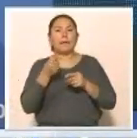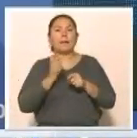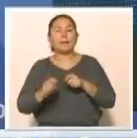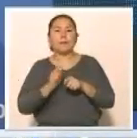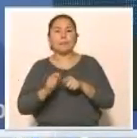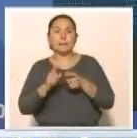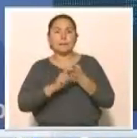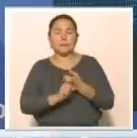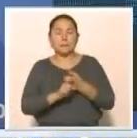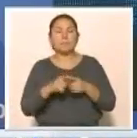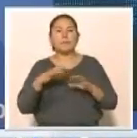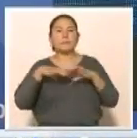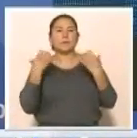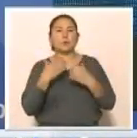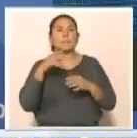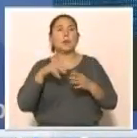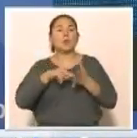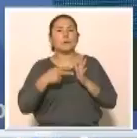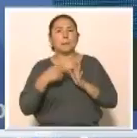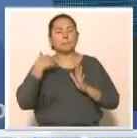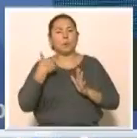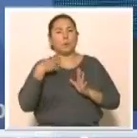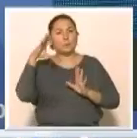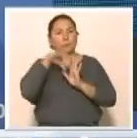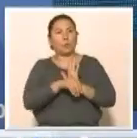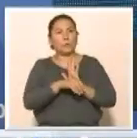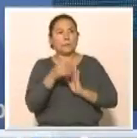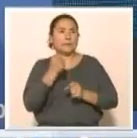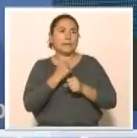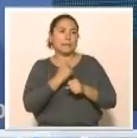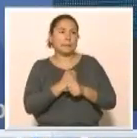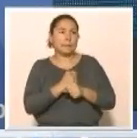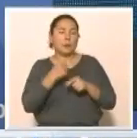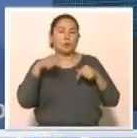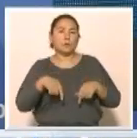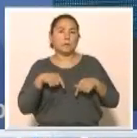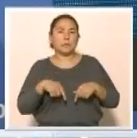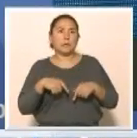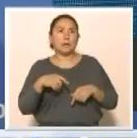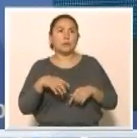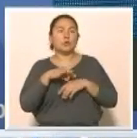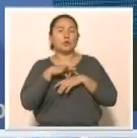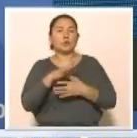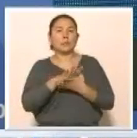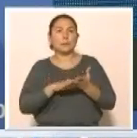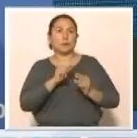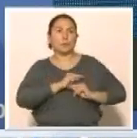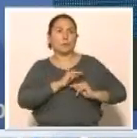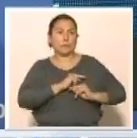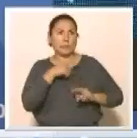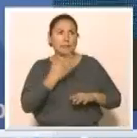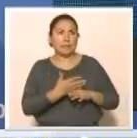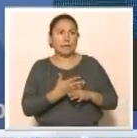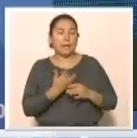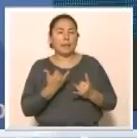тартып, сол жерге стадион саламыз деген жоспарымыз бар. Ол жерде сөйлесі жүргізіліп жатыр, адамдар